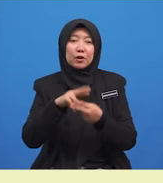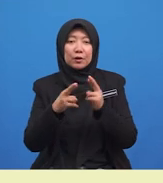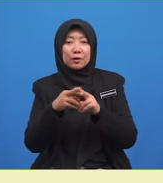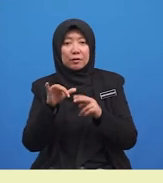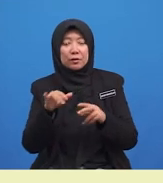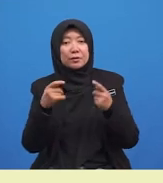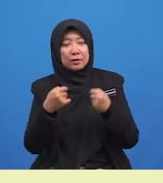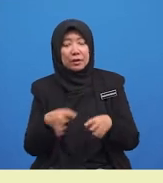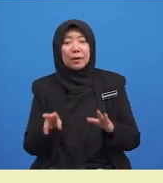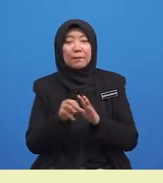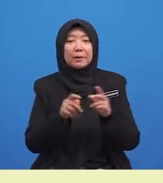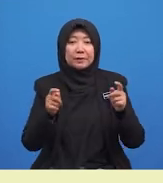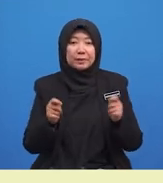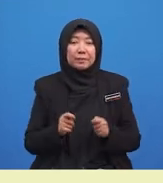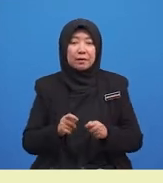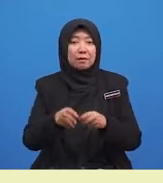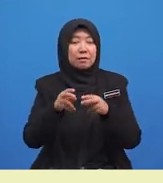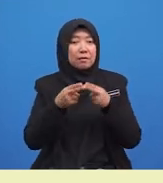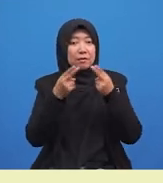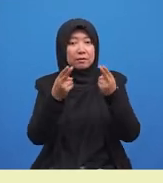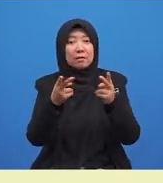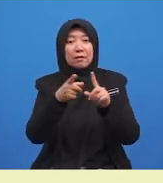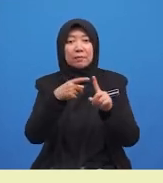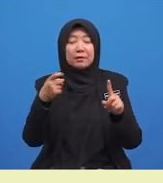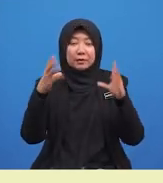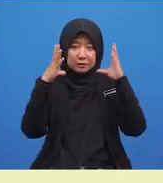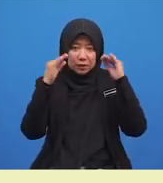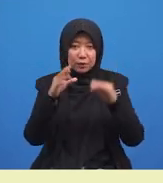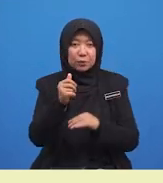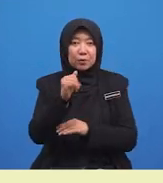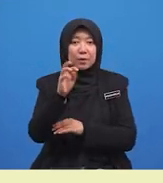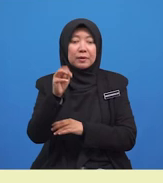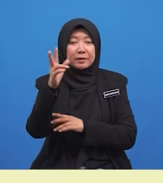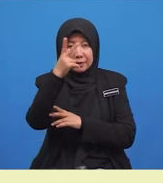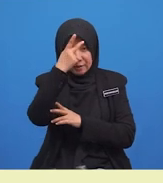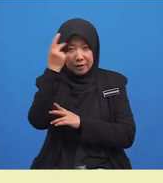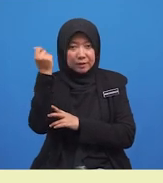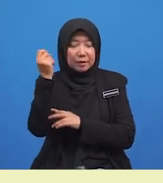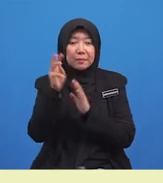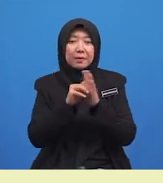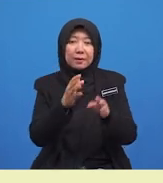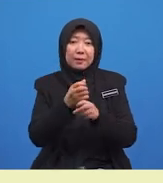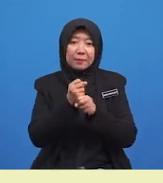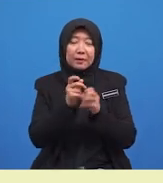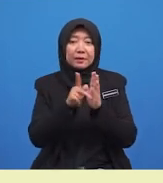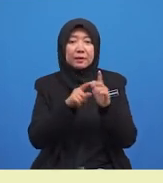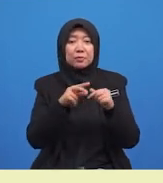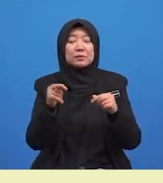dan rakan-rakannya telah menerima hadiah daripada cikgu Aimi Kerana mendapat